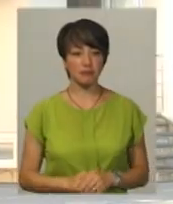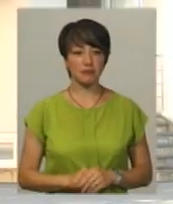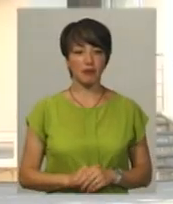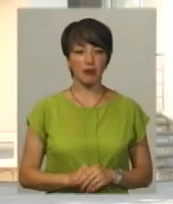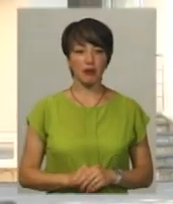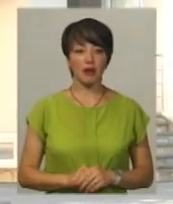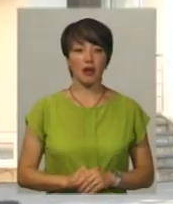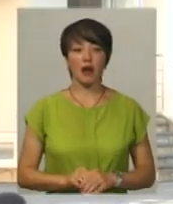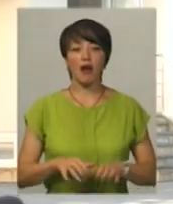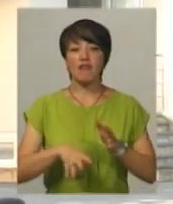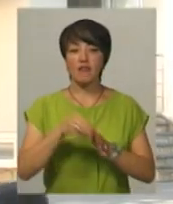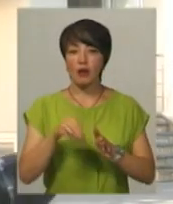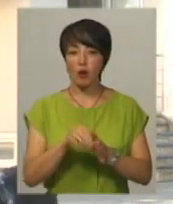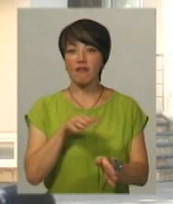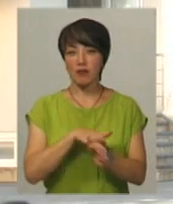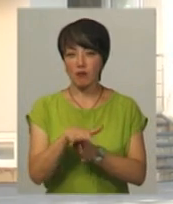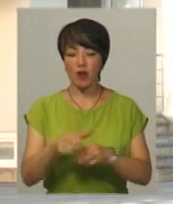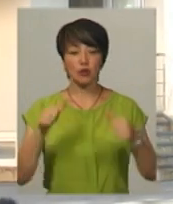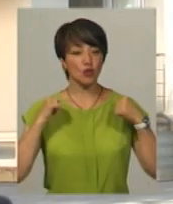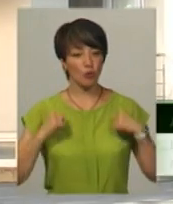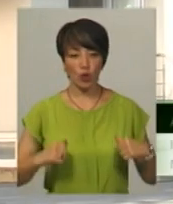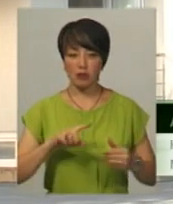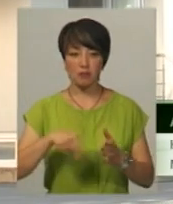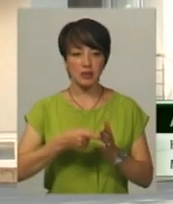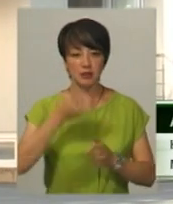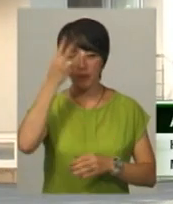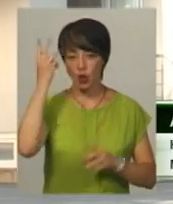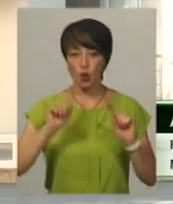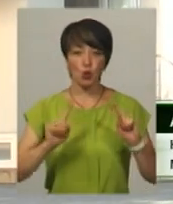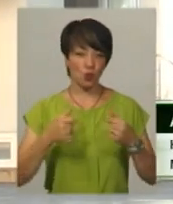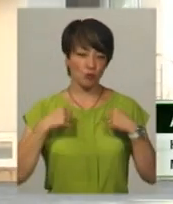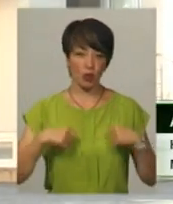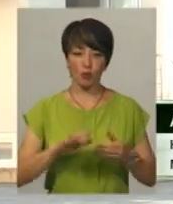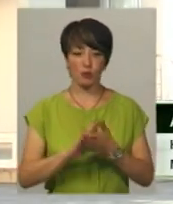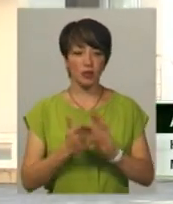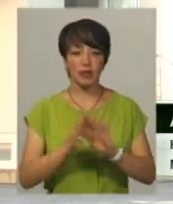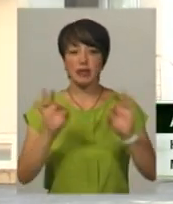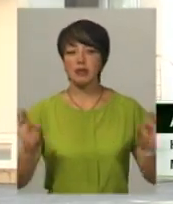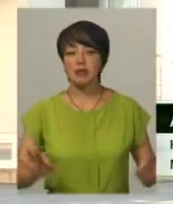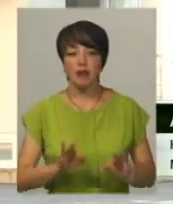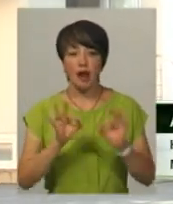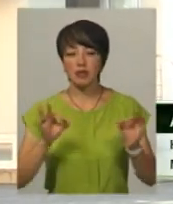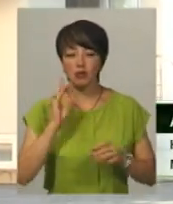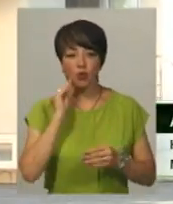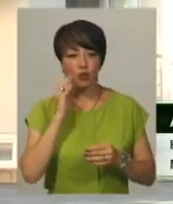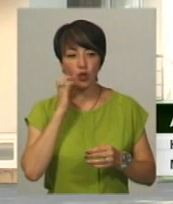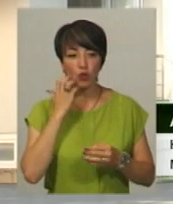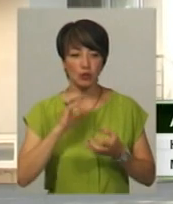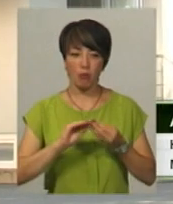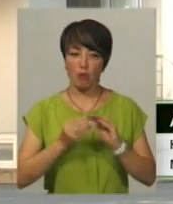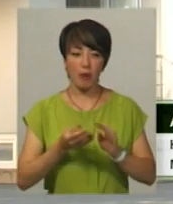Перебіг відбувається спокійно. В місті Хмельницькому взагалі дуже спокійна обстановка. Немає якихось серйозних проблем. В усіх